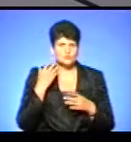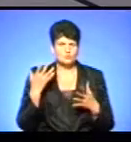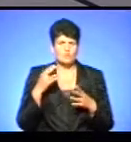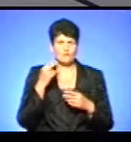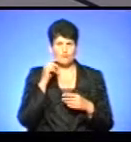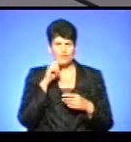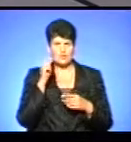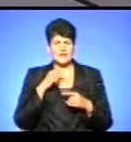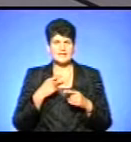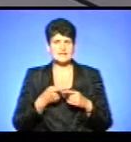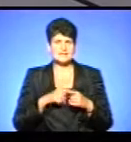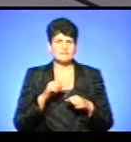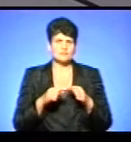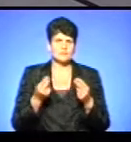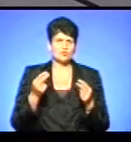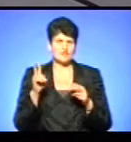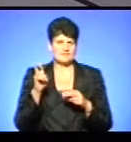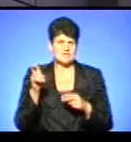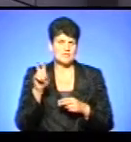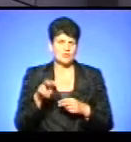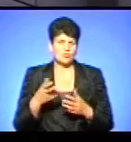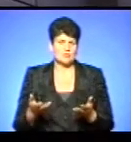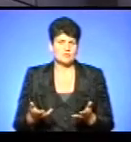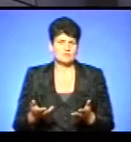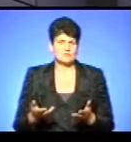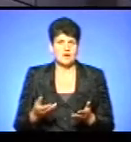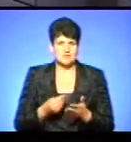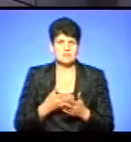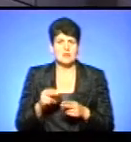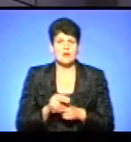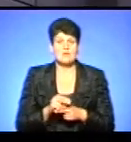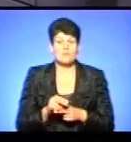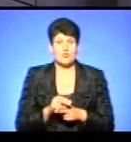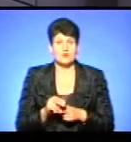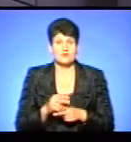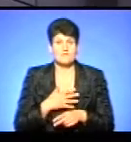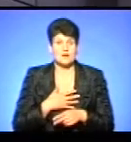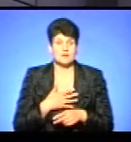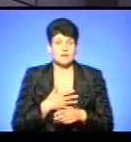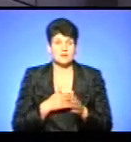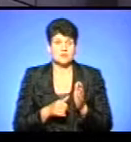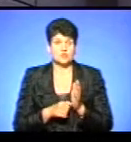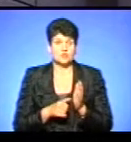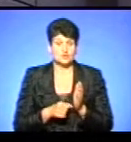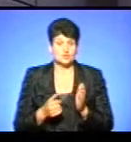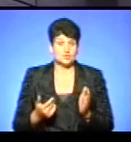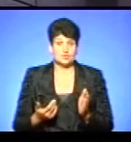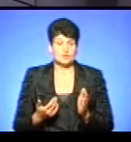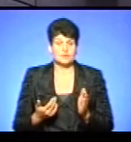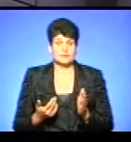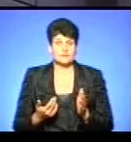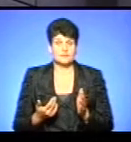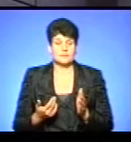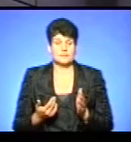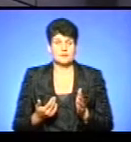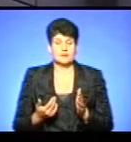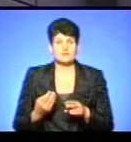Україні цей велосипед, він коштує 200 доларів, а... А ціна ремонту в Канаді 600 доларів, ремонту набагато більше, виходить.